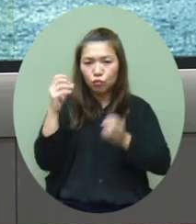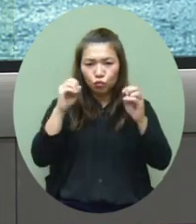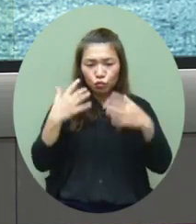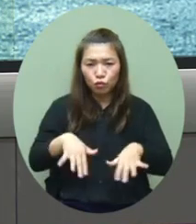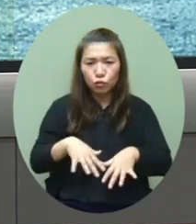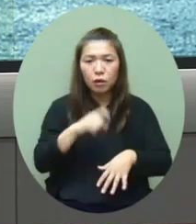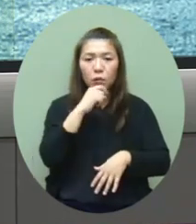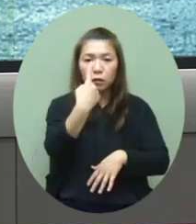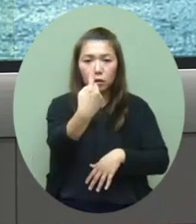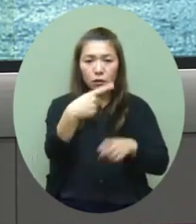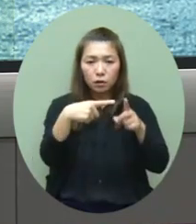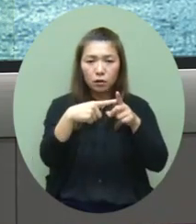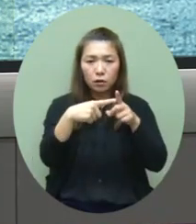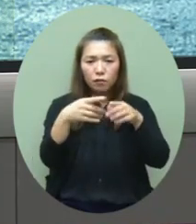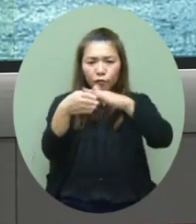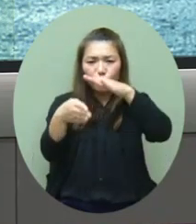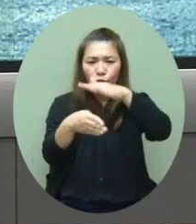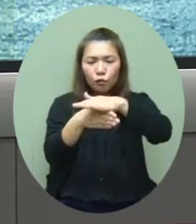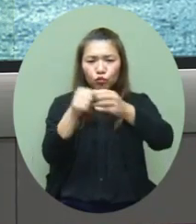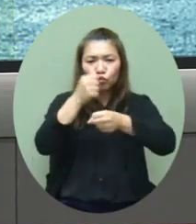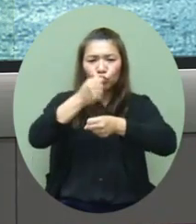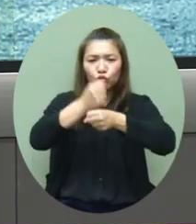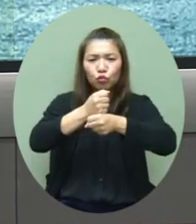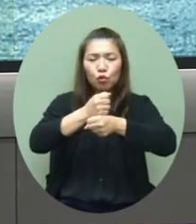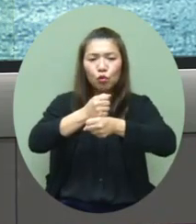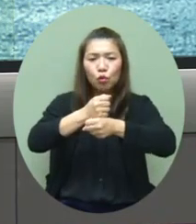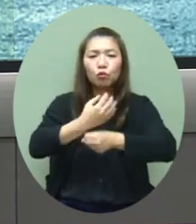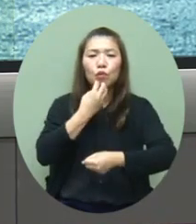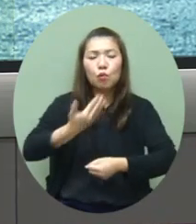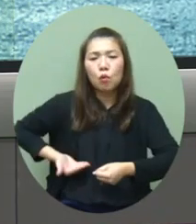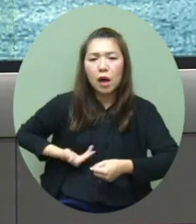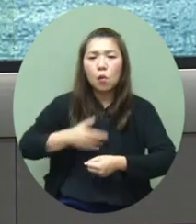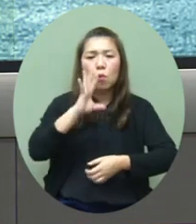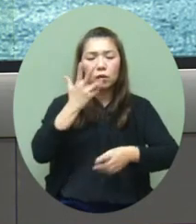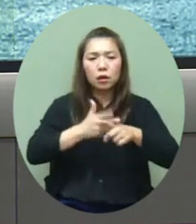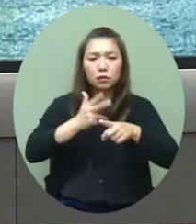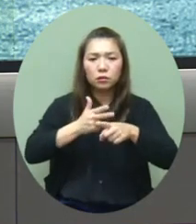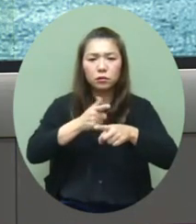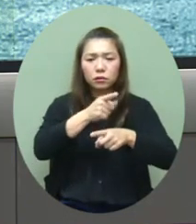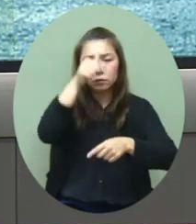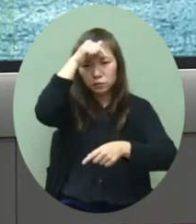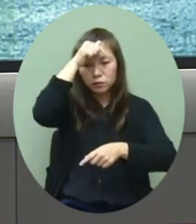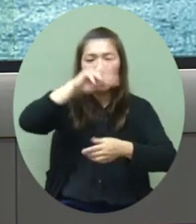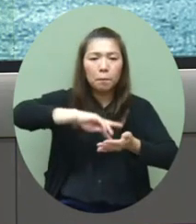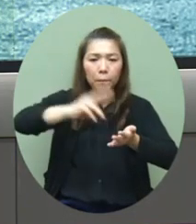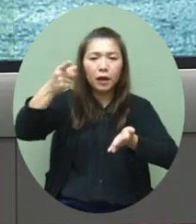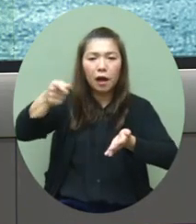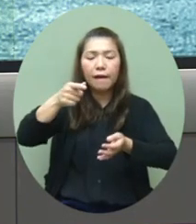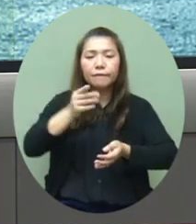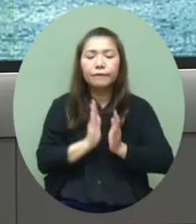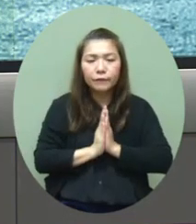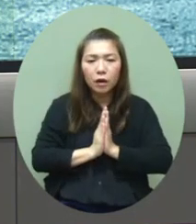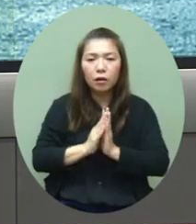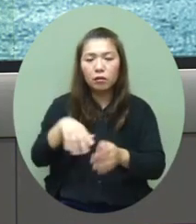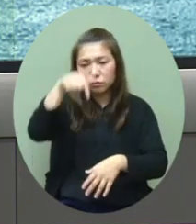布了一名因为病房工程由东华三院、黄大仙医院暂时调遷了去香港佛教